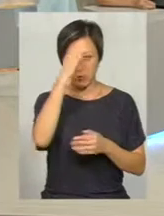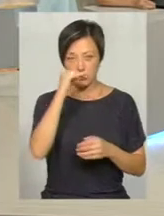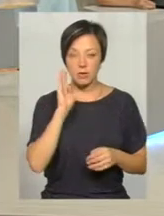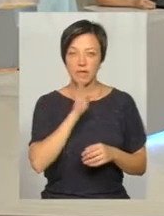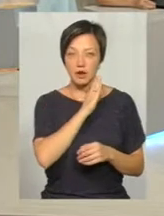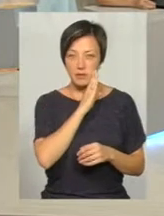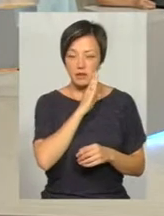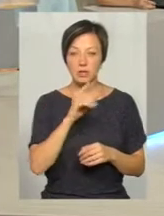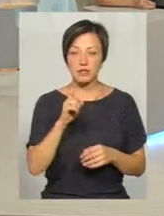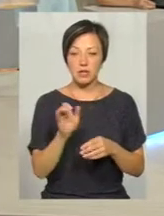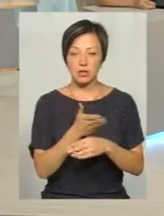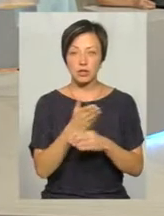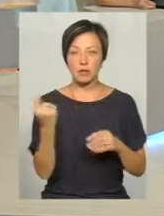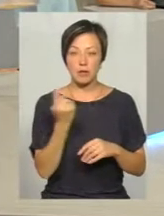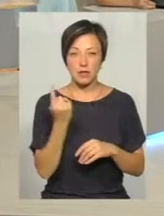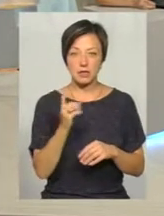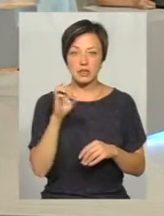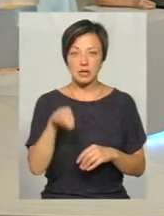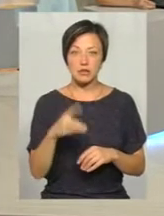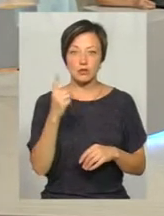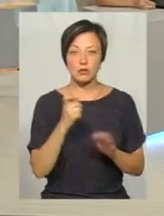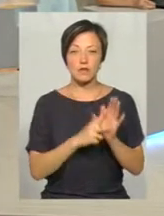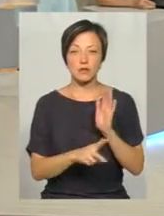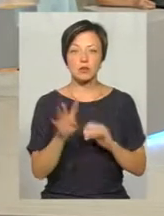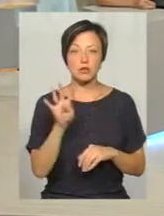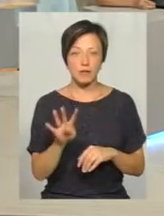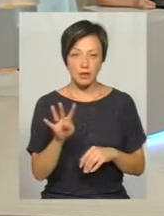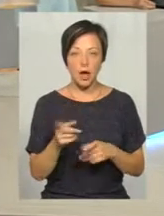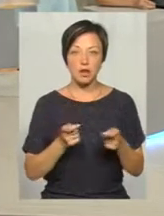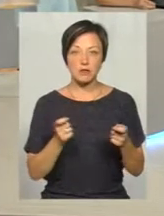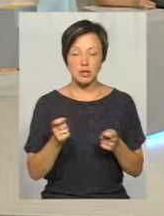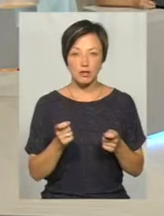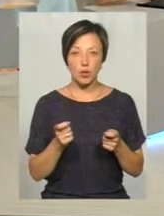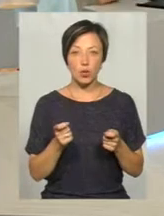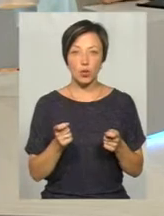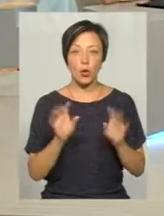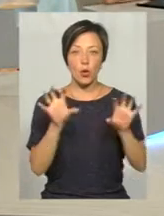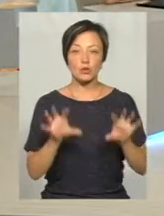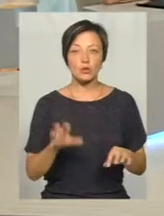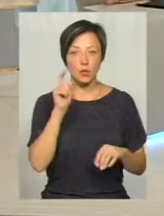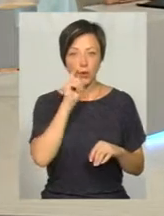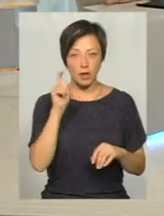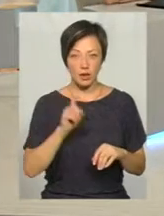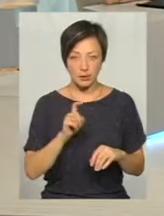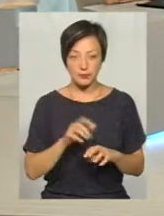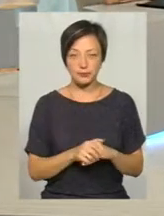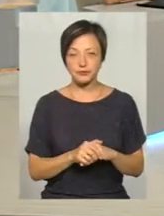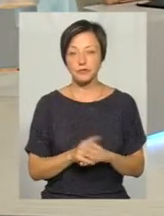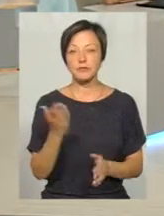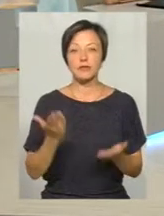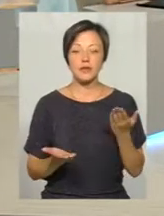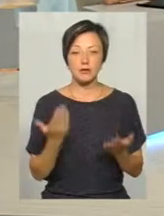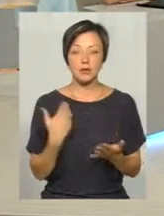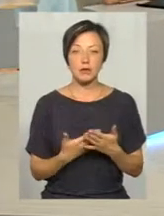відповідальності за частиною першої статті 184 Адміністративного кодексу України. Якщо ж,